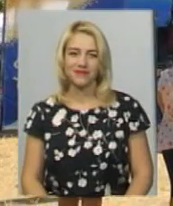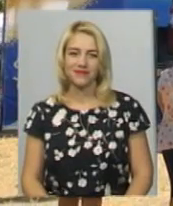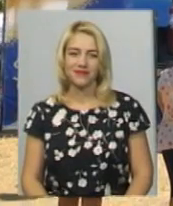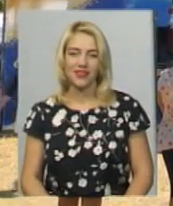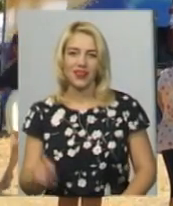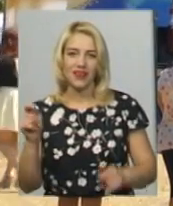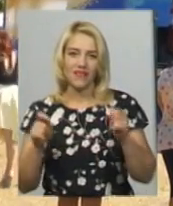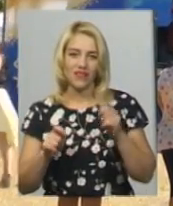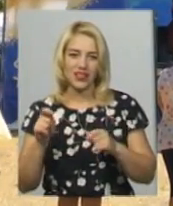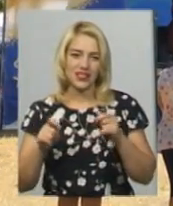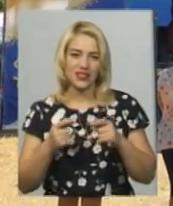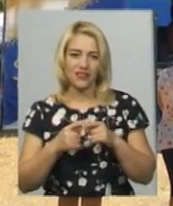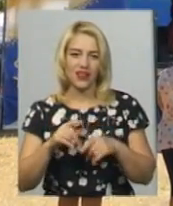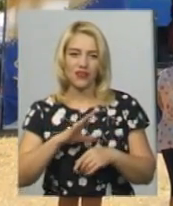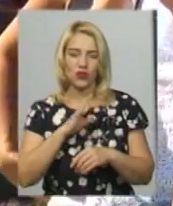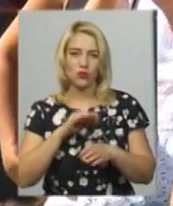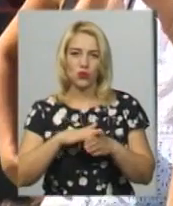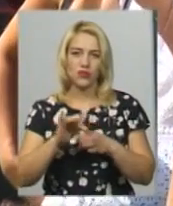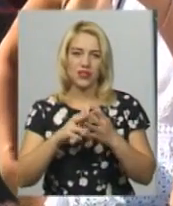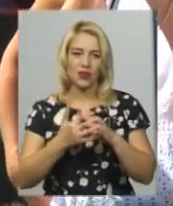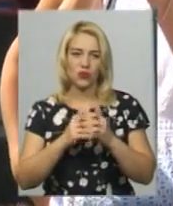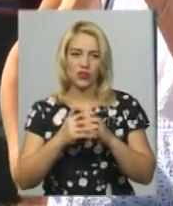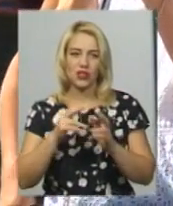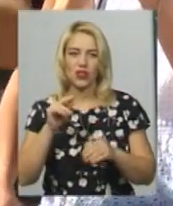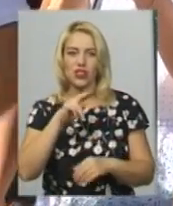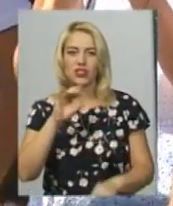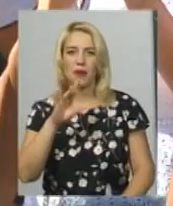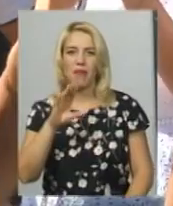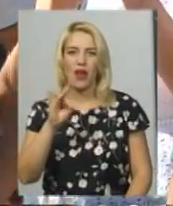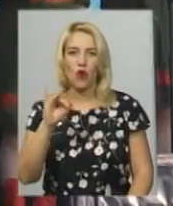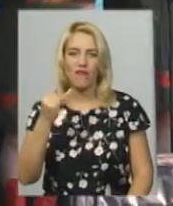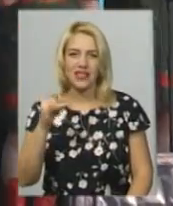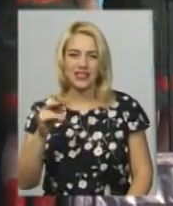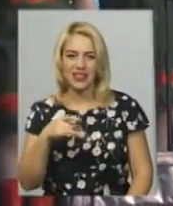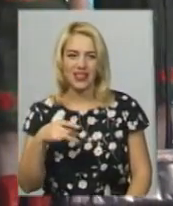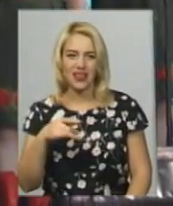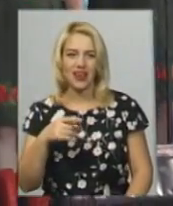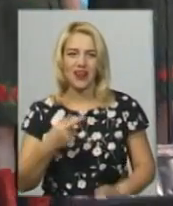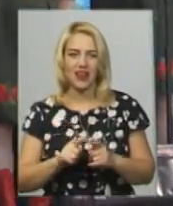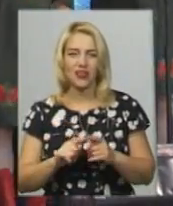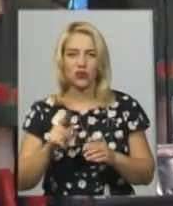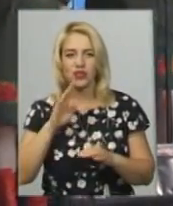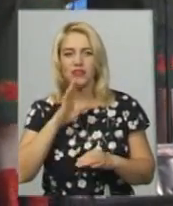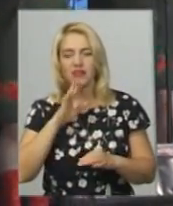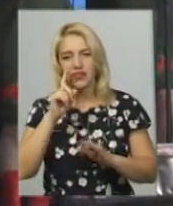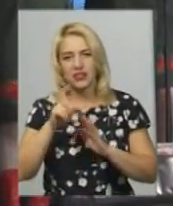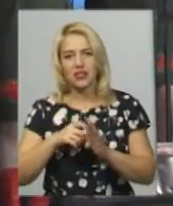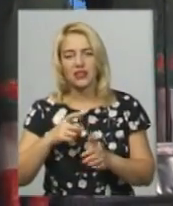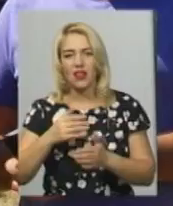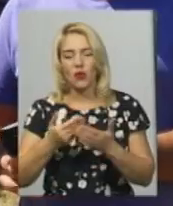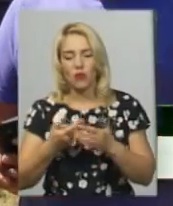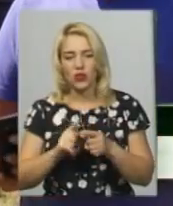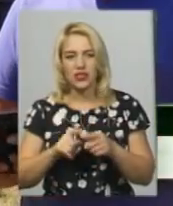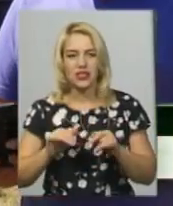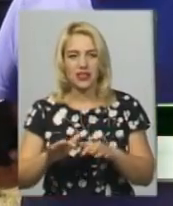Фестиваль Лісепет-фест відбувся у селі П'ятничани Чемеровецького району. Світлана зі Львова дізналася про захід від друзів. Ділиться враженнями.